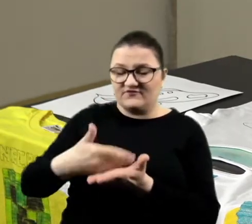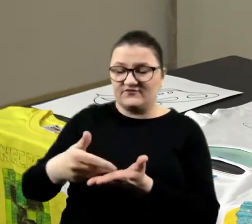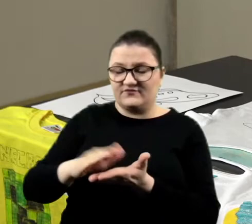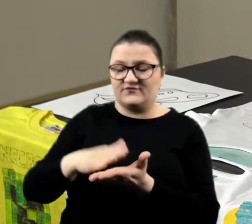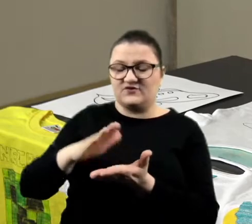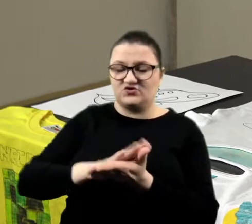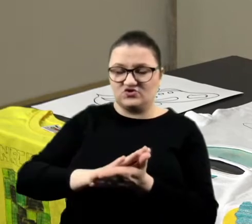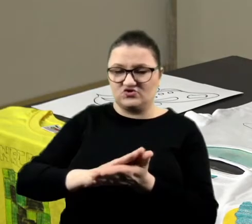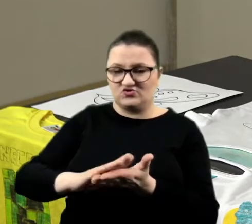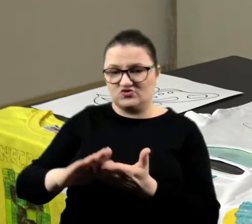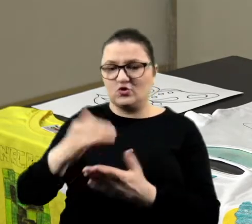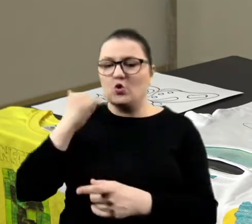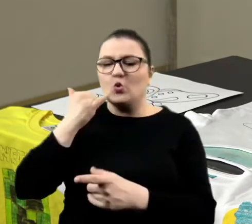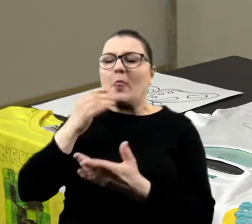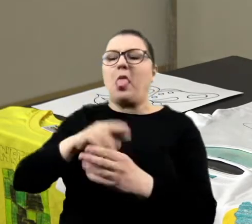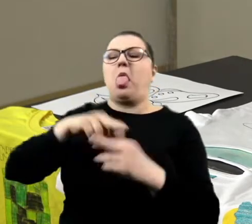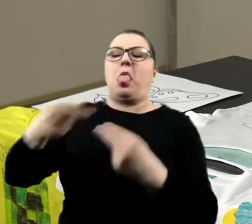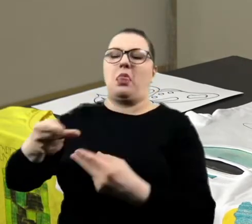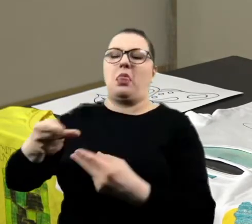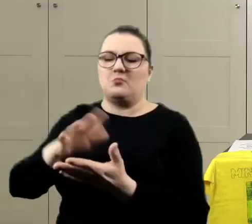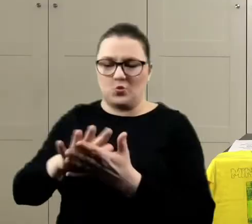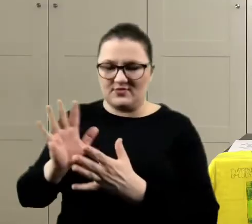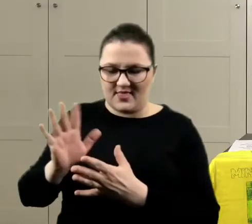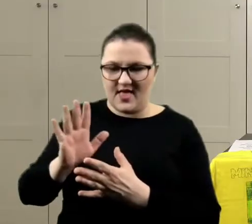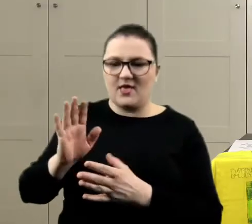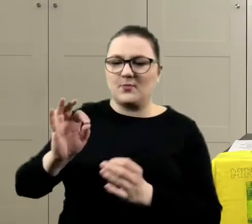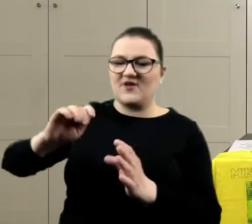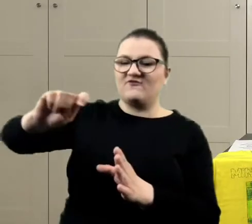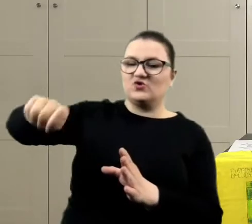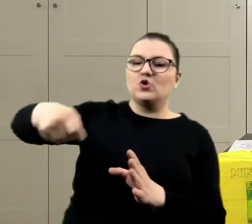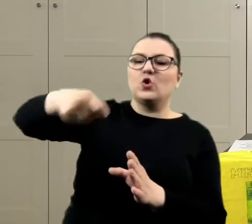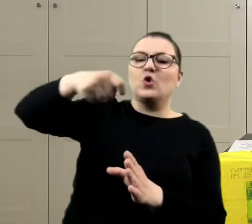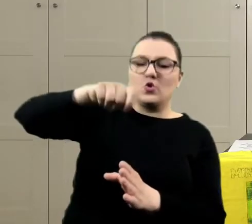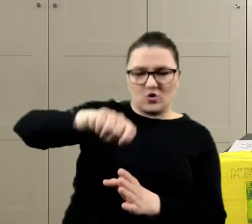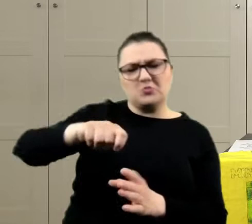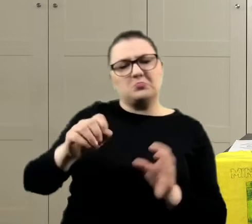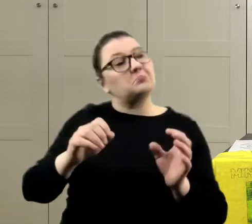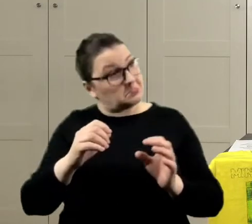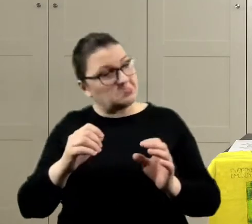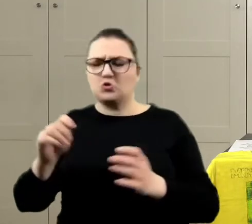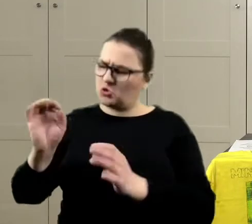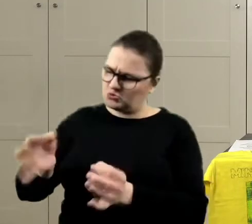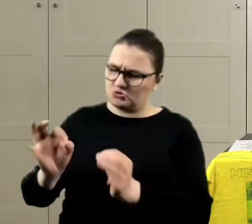żółtej farby. Dobra, teraz wyciągnij trochę. Dobrze. I mieszaj.